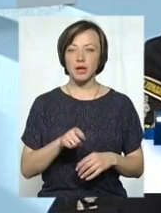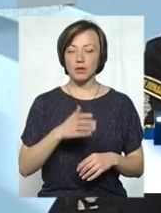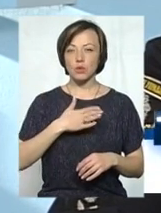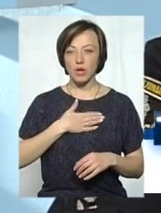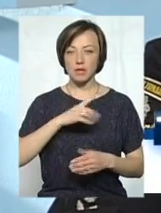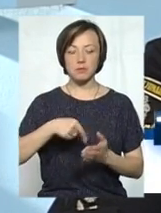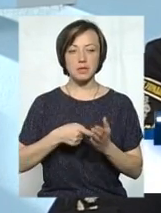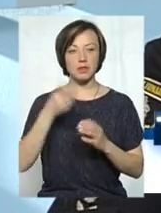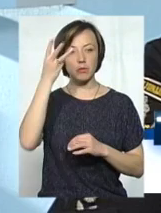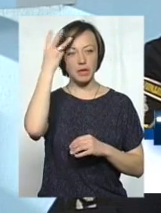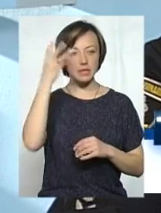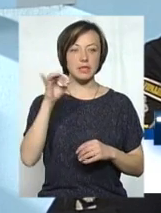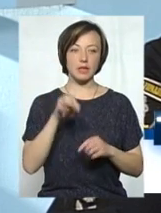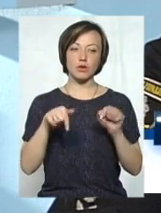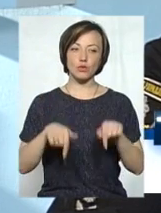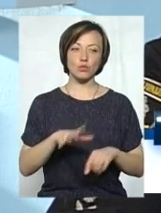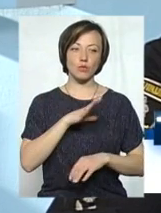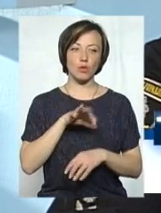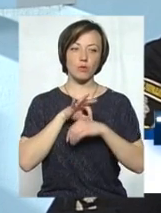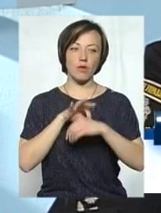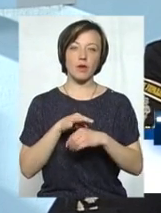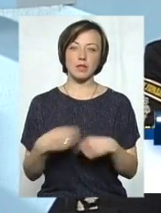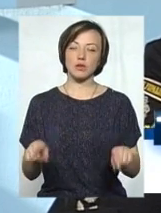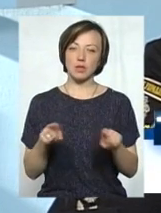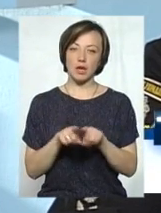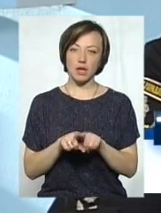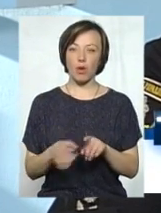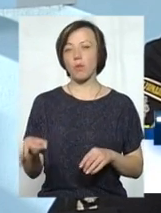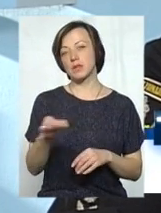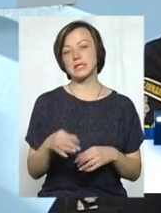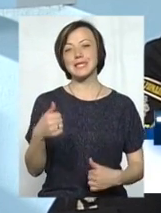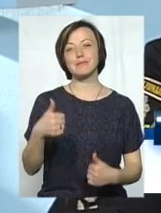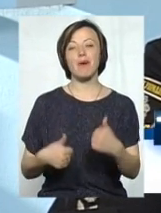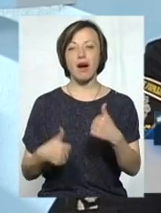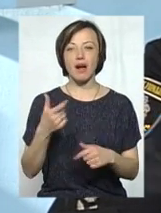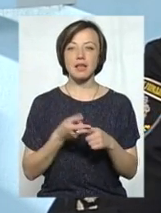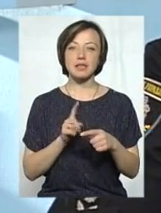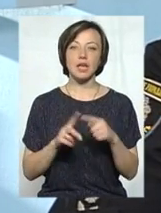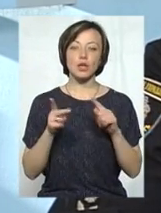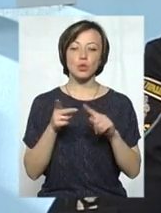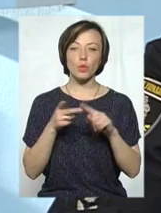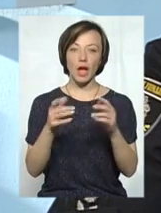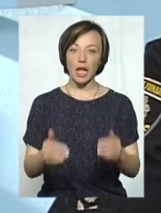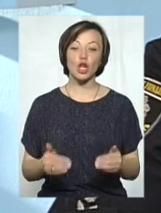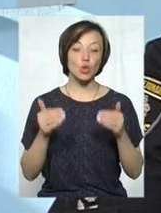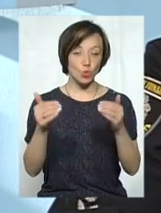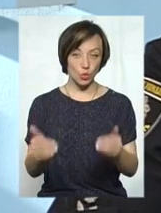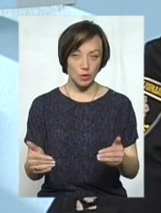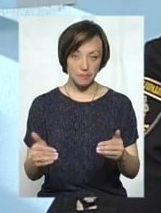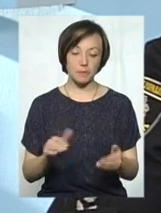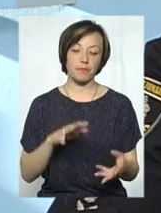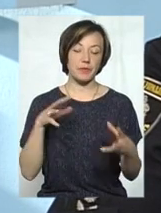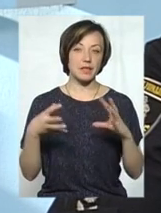місто Хмельницьке і безпосередньо в місті Хмельницькому було проведено такі обласні змагання. Це був другий тур. За